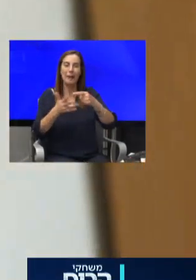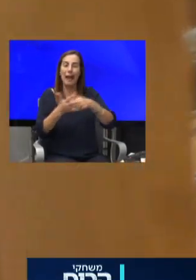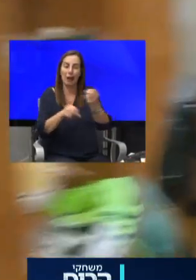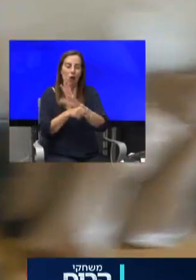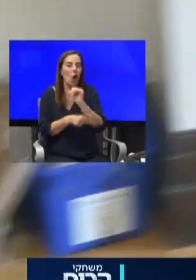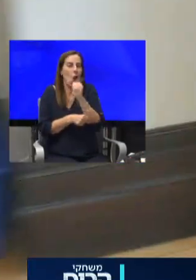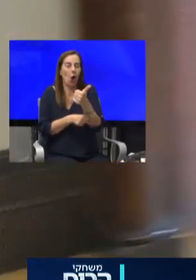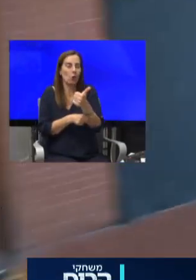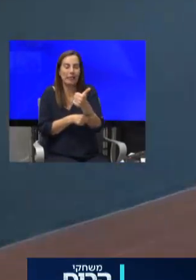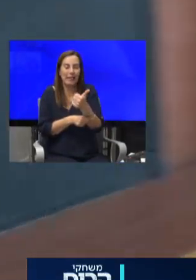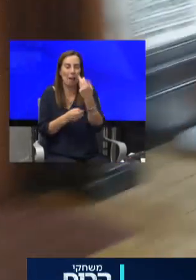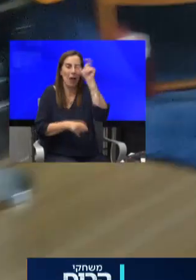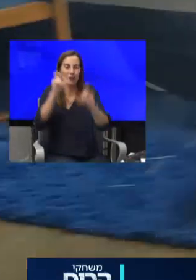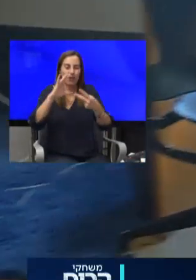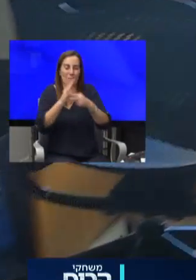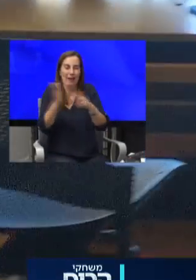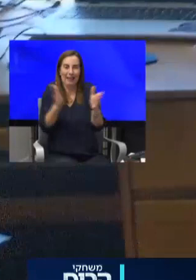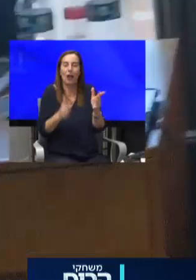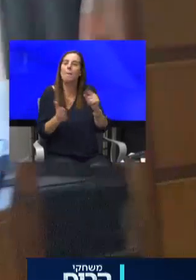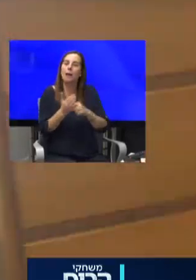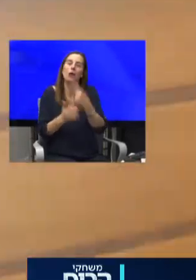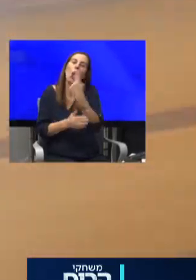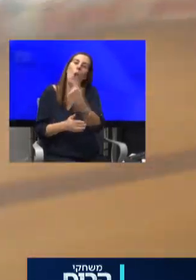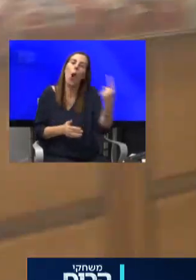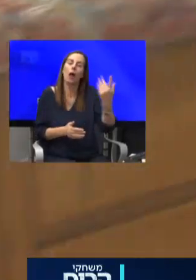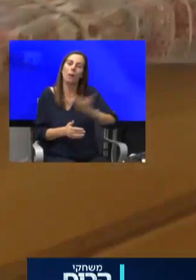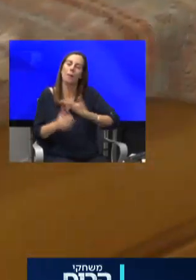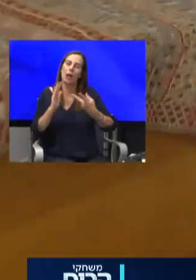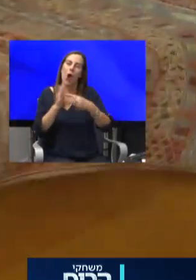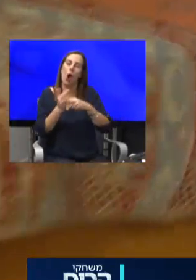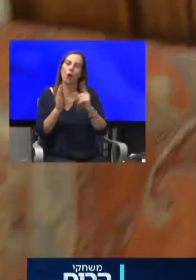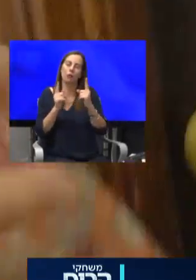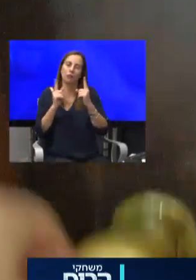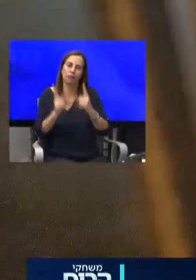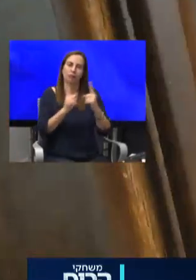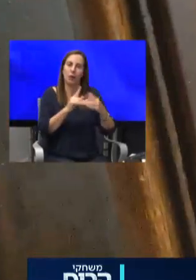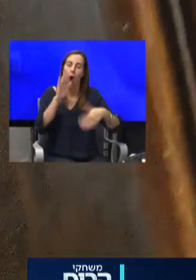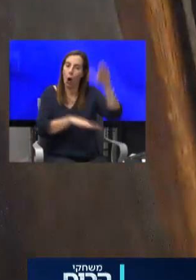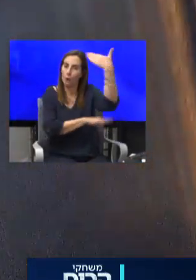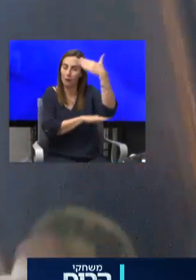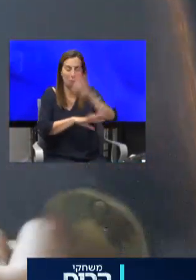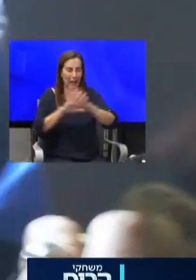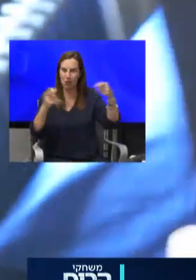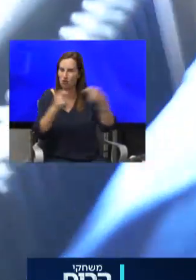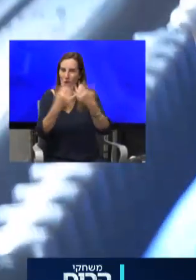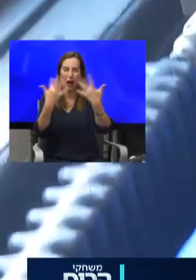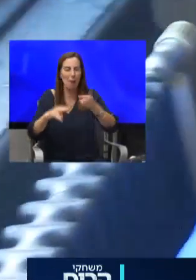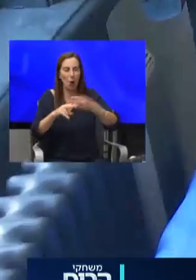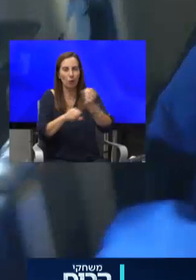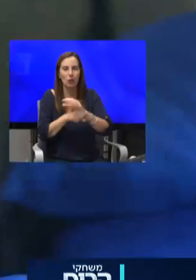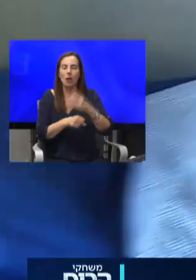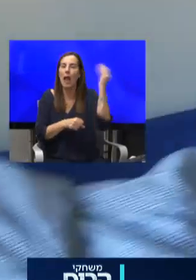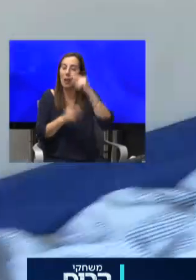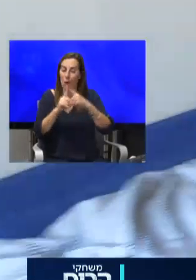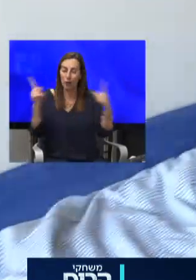אנשים במקום סגור אחד ובגלל זה כל אחד קיבל לפחות חדר שנה משלו. ברוב המדינות בלי קשר למצב התחלורה שנת הלימודים האקדמית